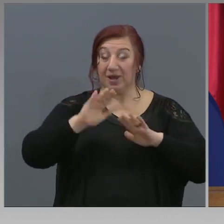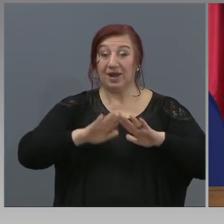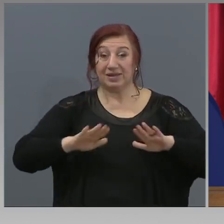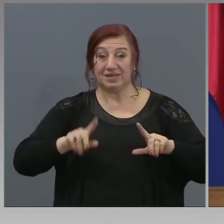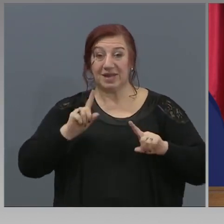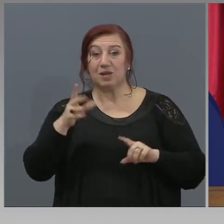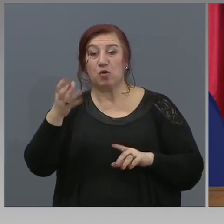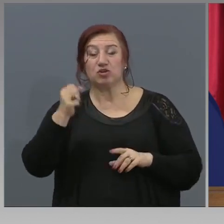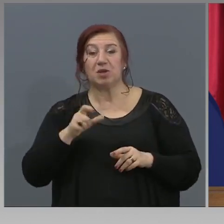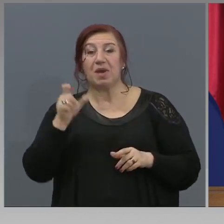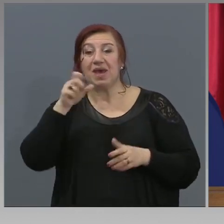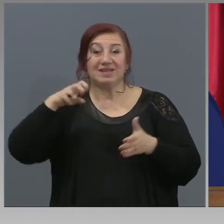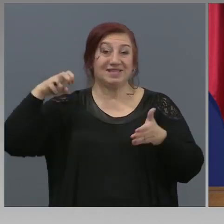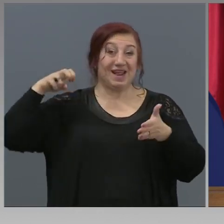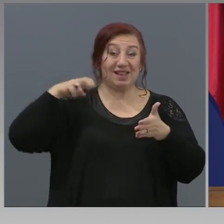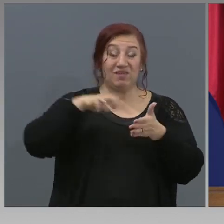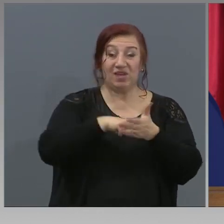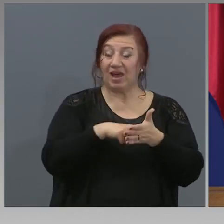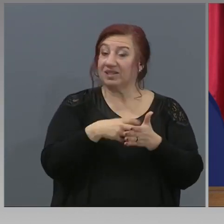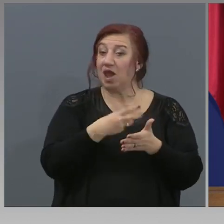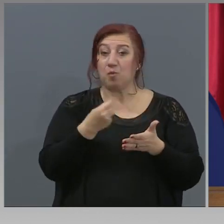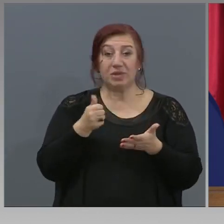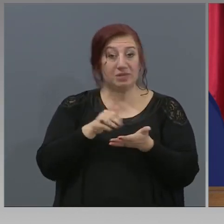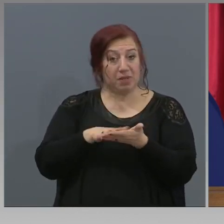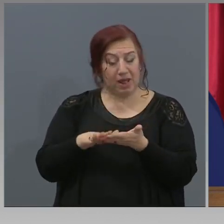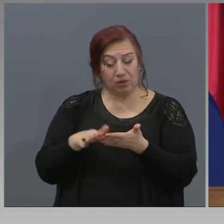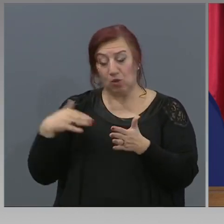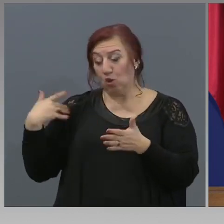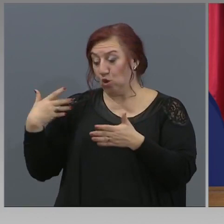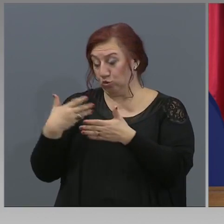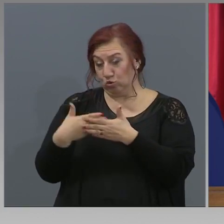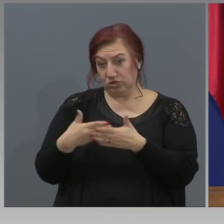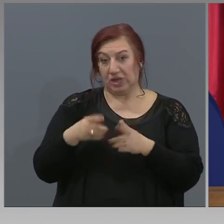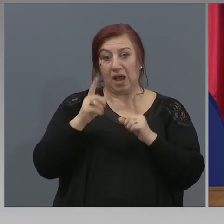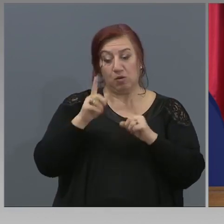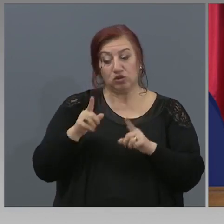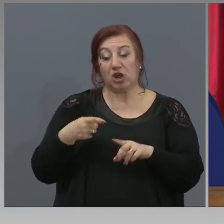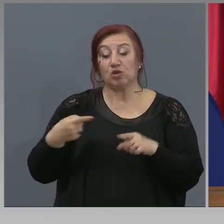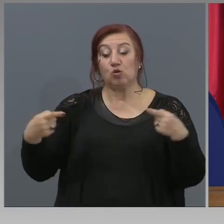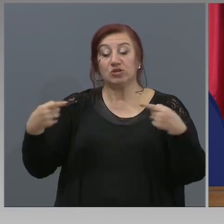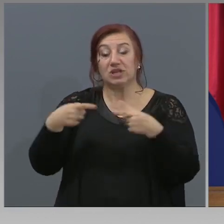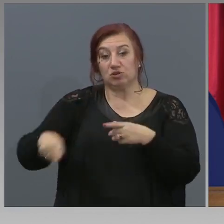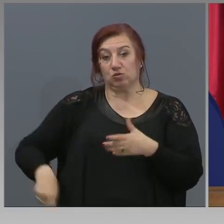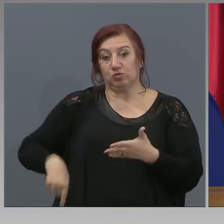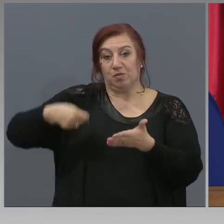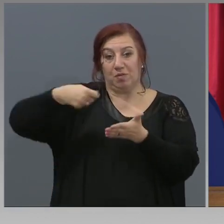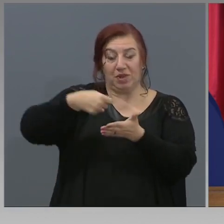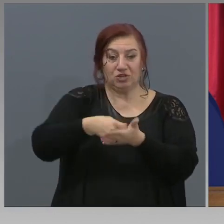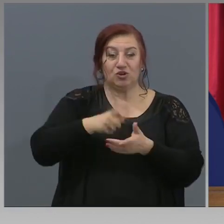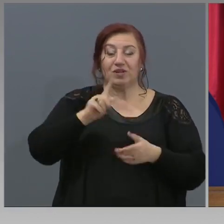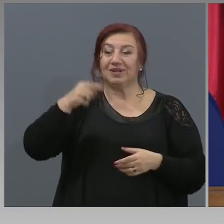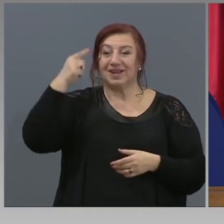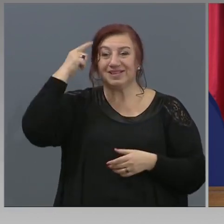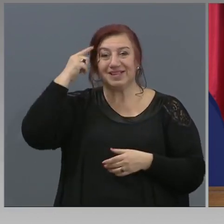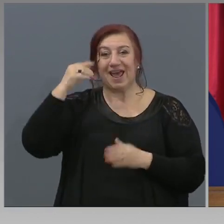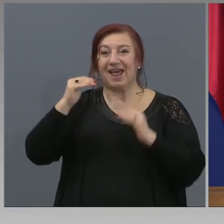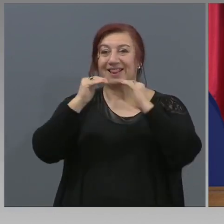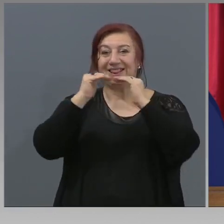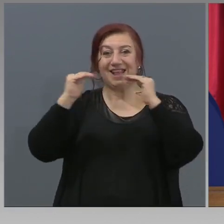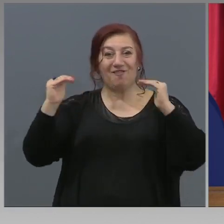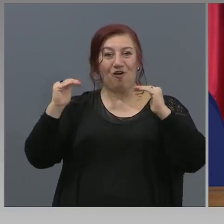вземат сертификати безплатно, защото до сега също можеха да вземат такива сертификати, но срещу заплащане за владеяне на ниво по